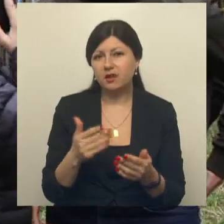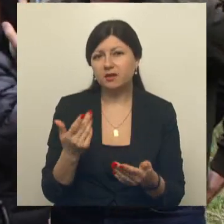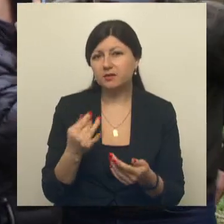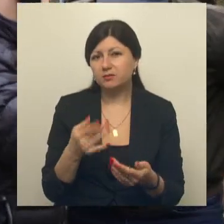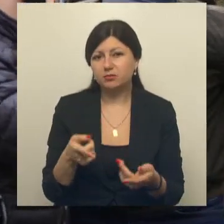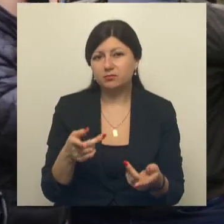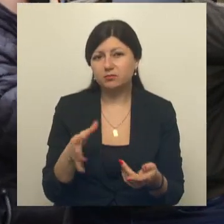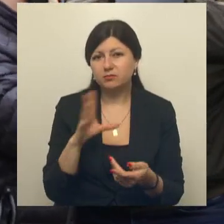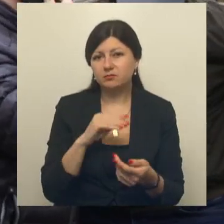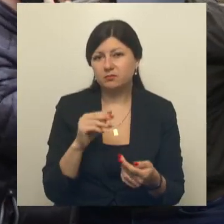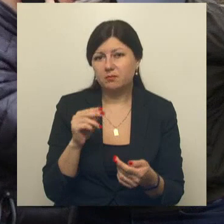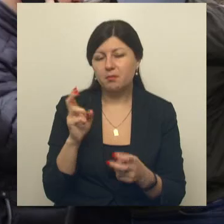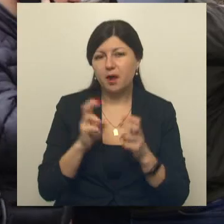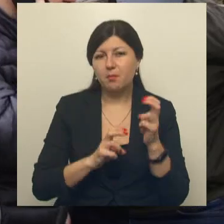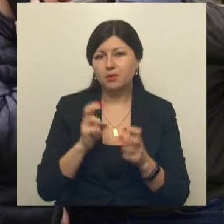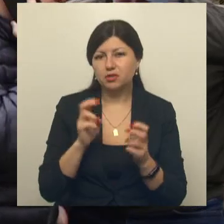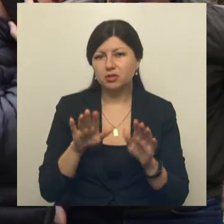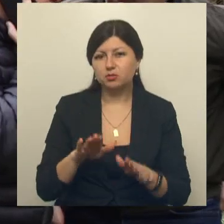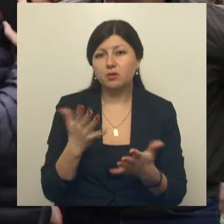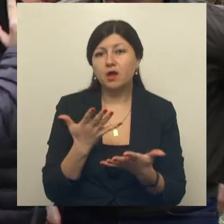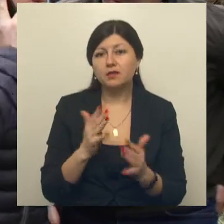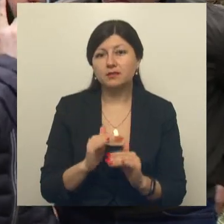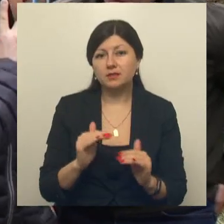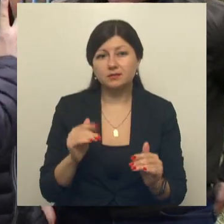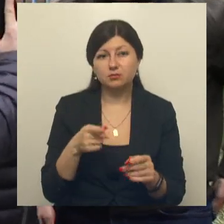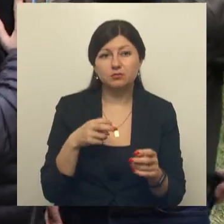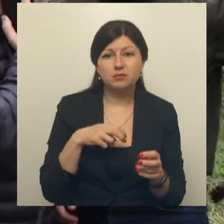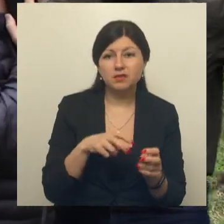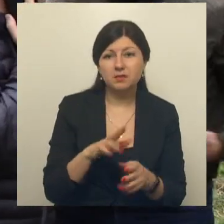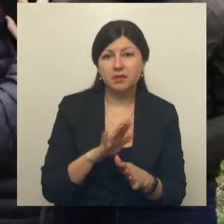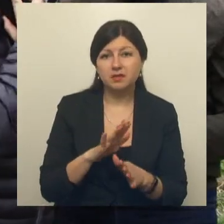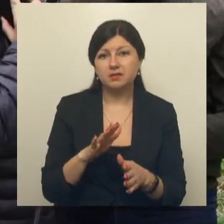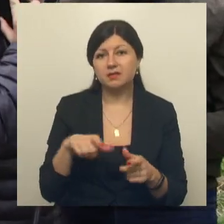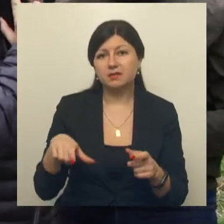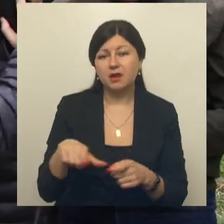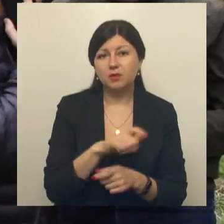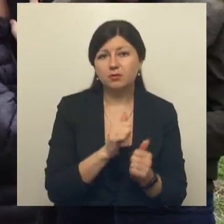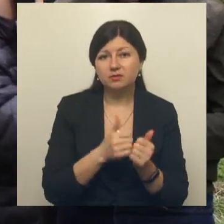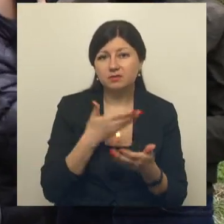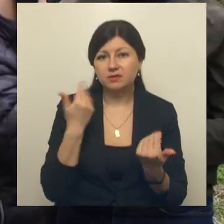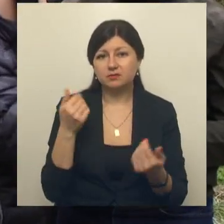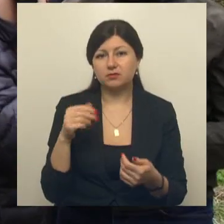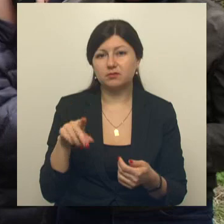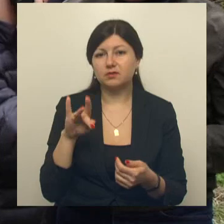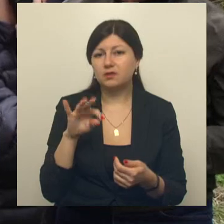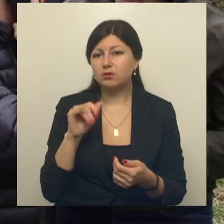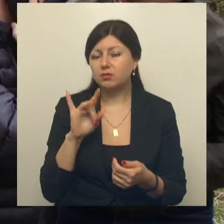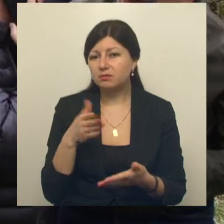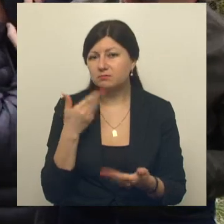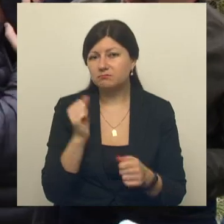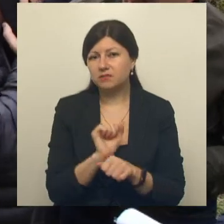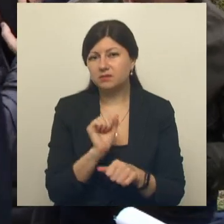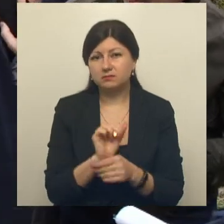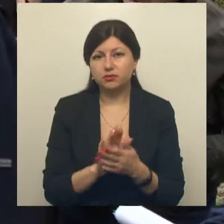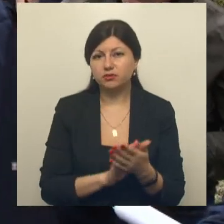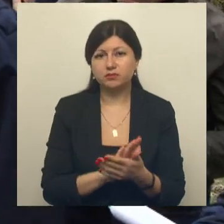-то катастрофа, промзона. Какие здесь дети? Здесь не подойти ни дороги, ни тротуаров, ни остановок, вообще ничего.